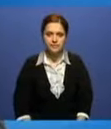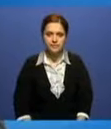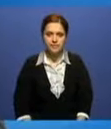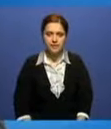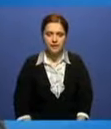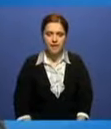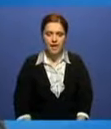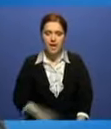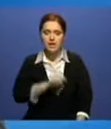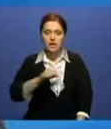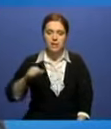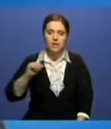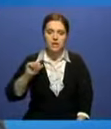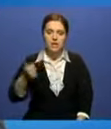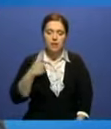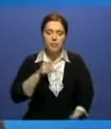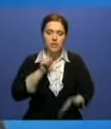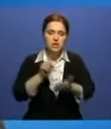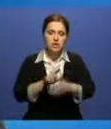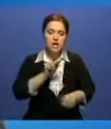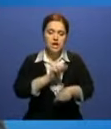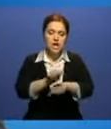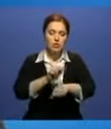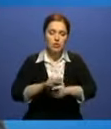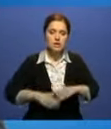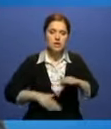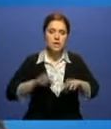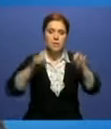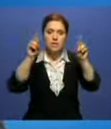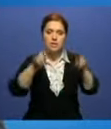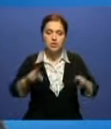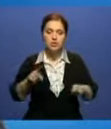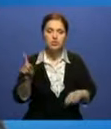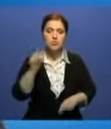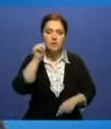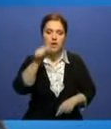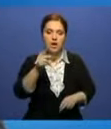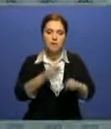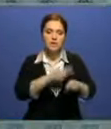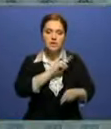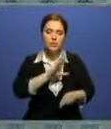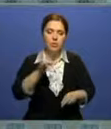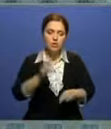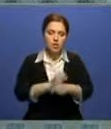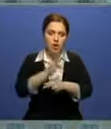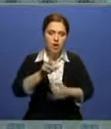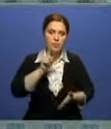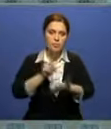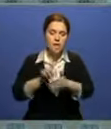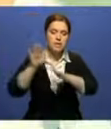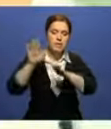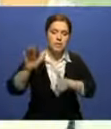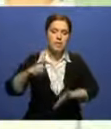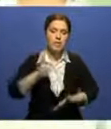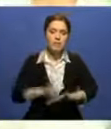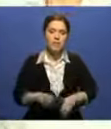готовить кадры, которые нужны, чтобы завтра они без работы не оставались. Вот главная задача. Заместитель главы правительства